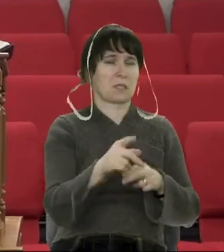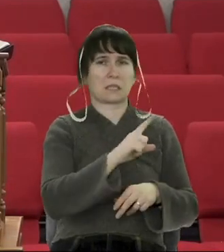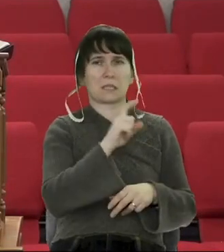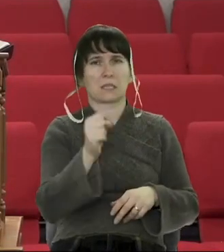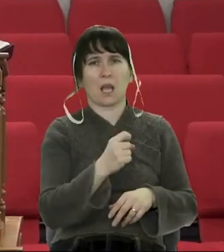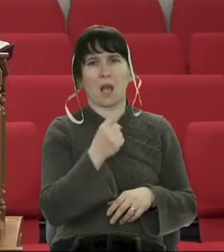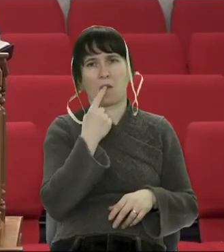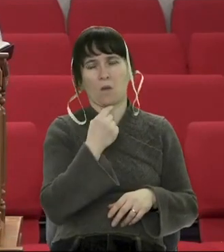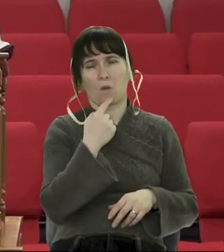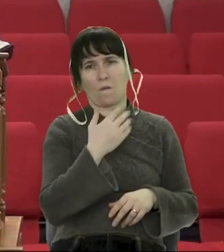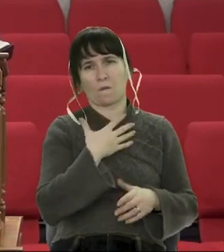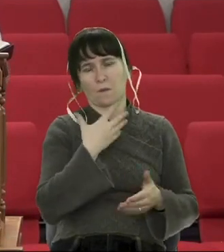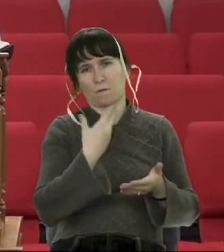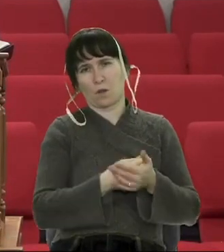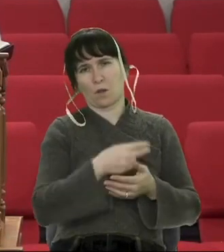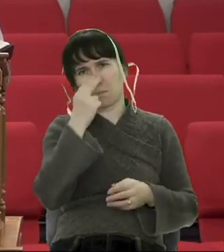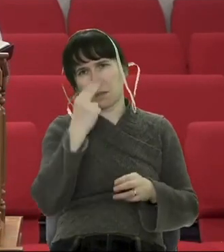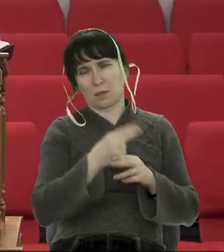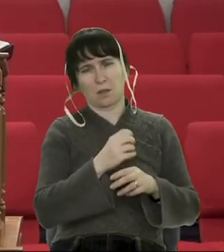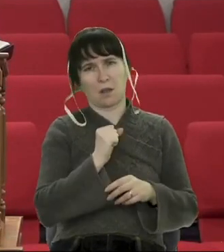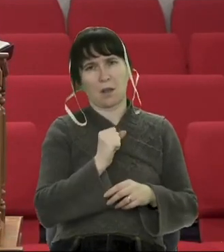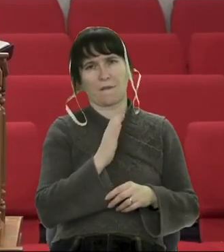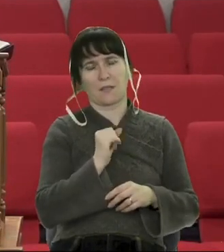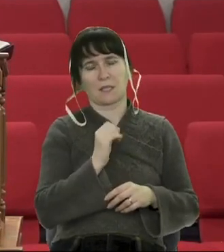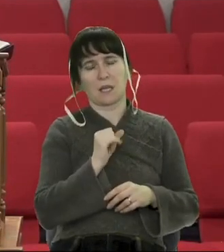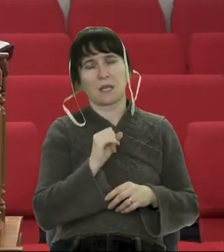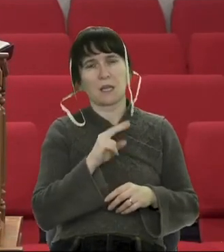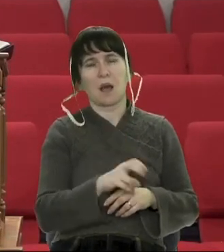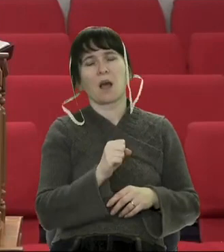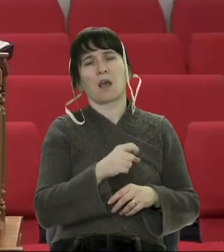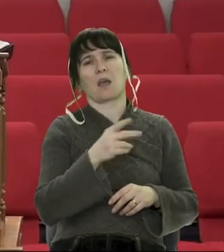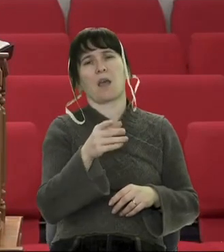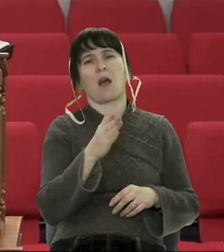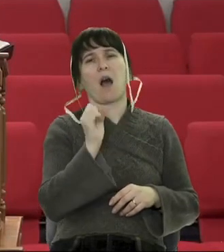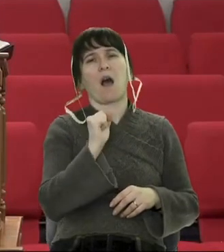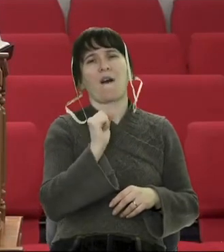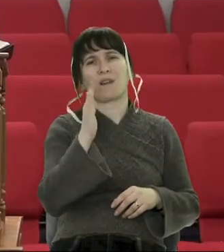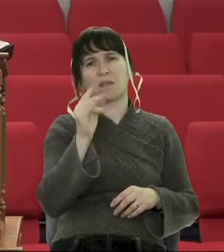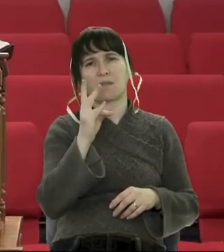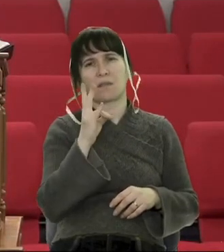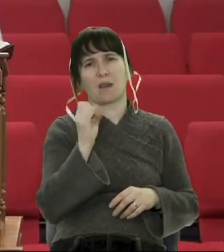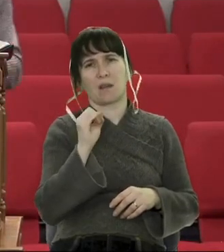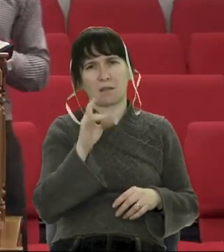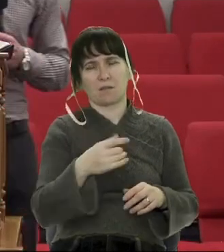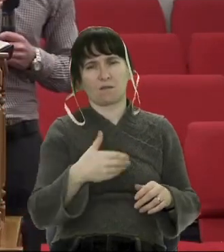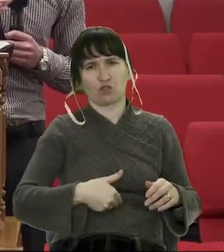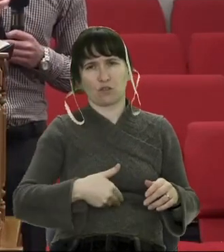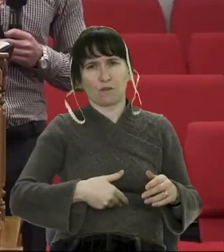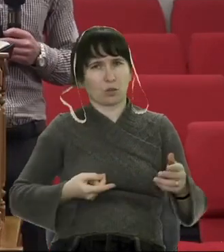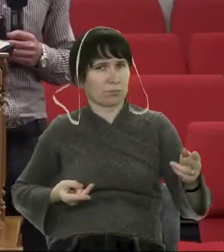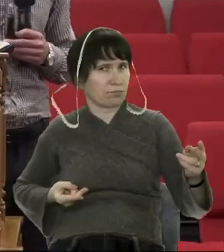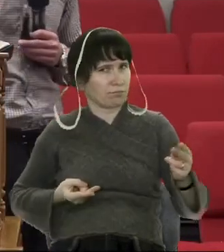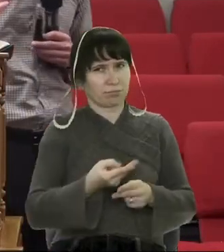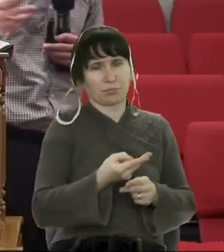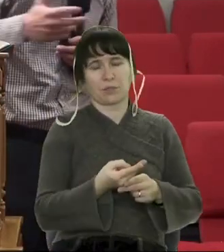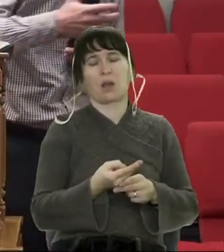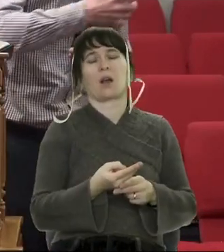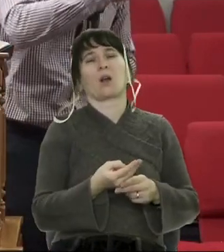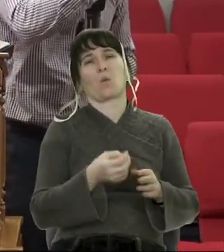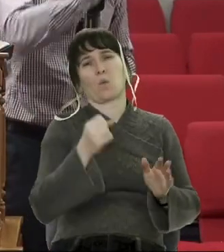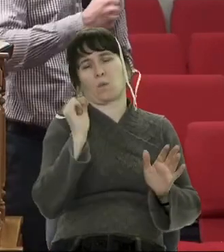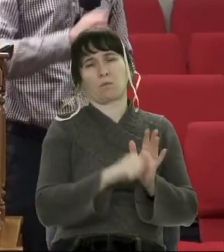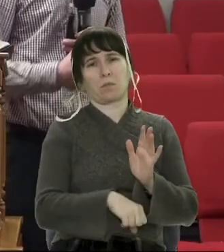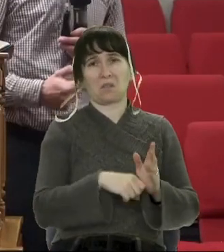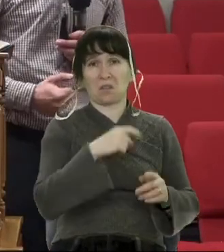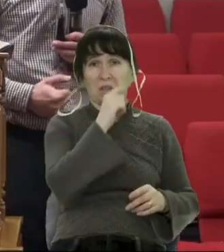за кров свого брата Асаїла, вдарив Авнера в живіт, і той помер. Знову ж таки, Тому каже, «Як твоє здоров